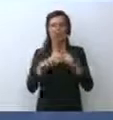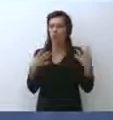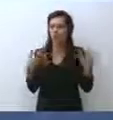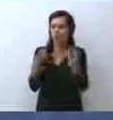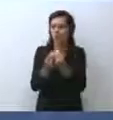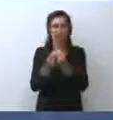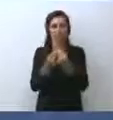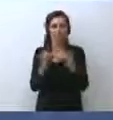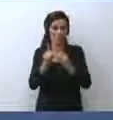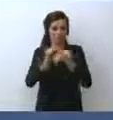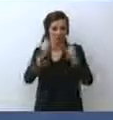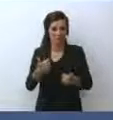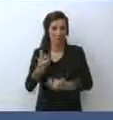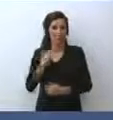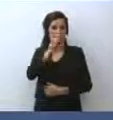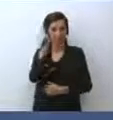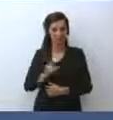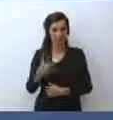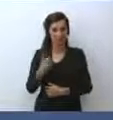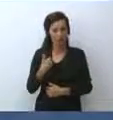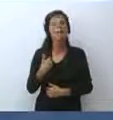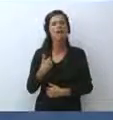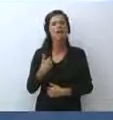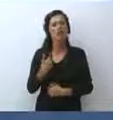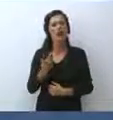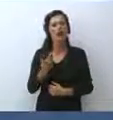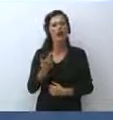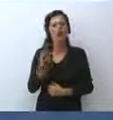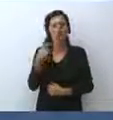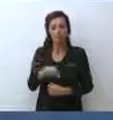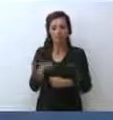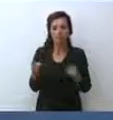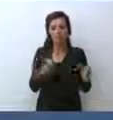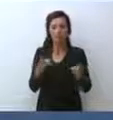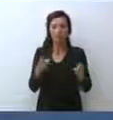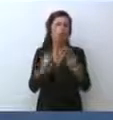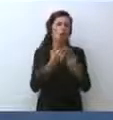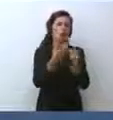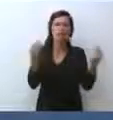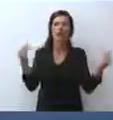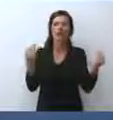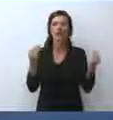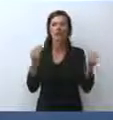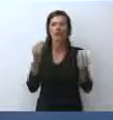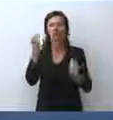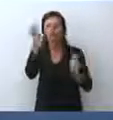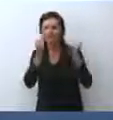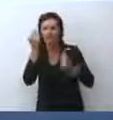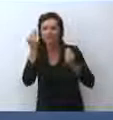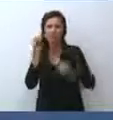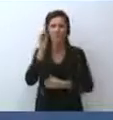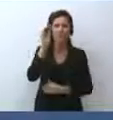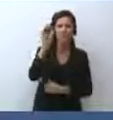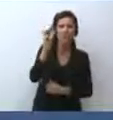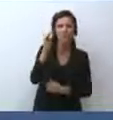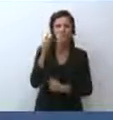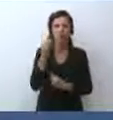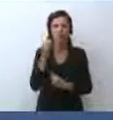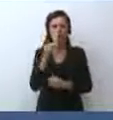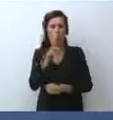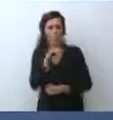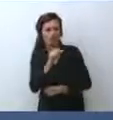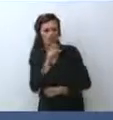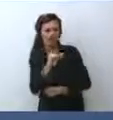in questo momento stanno veramente, come dire, parlando molto, riflettendo sul futuro, ma non è che ci siano